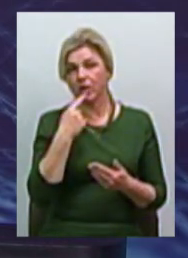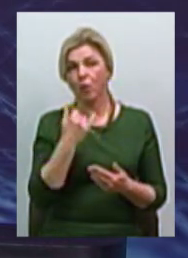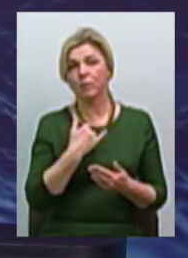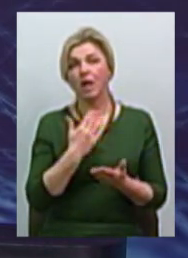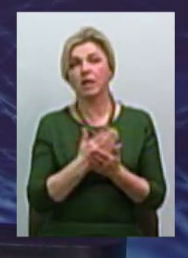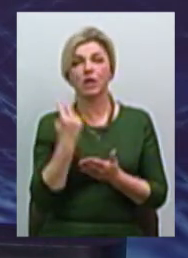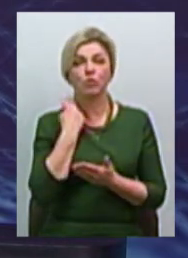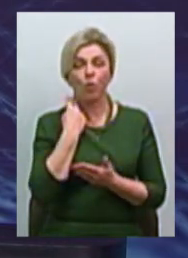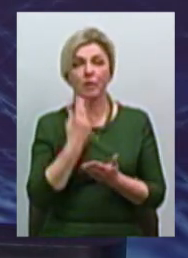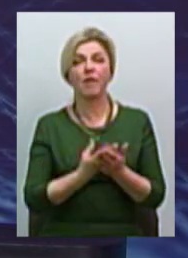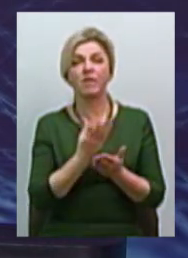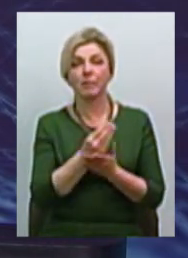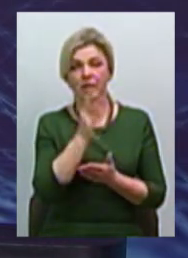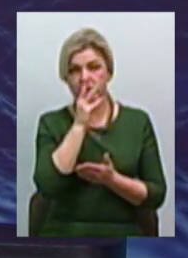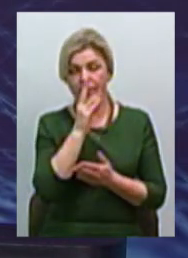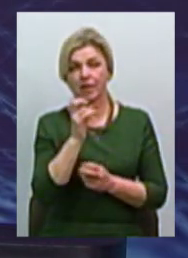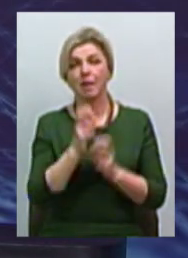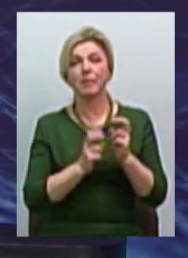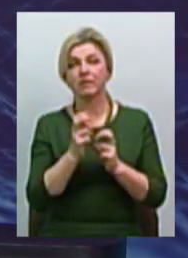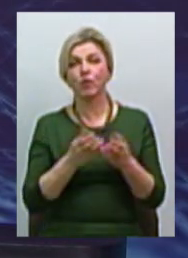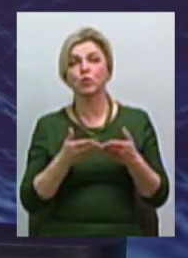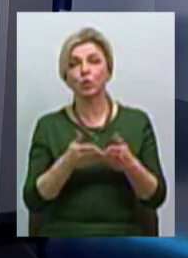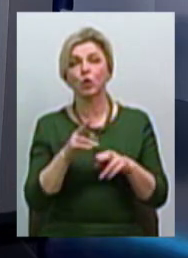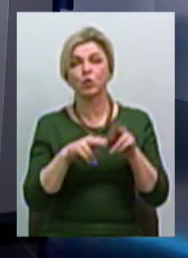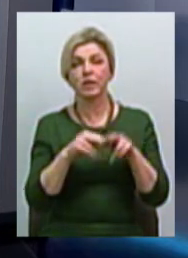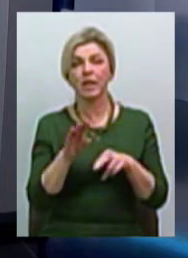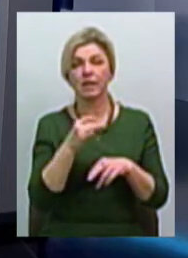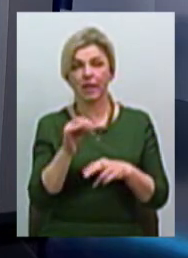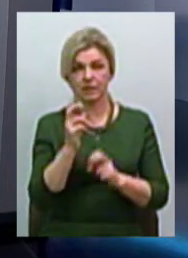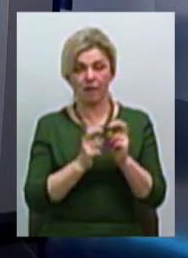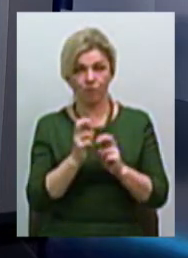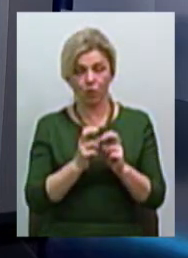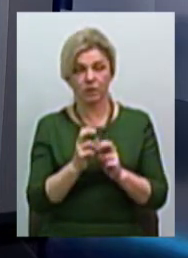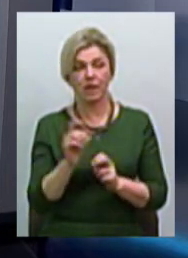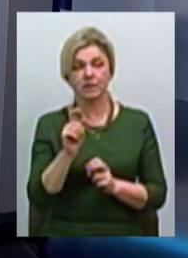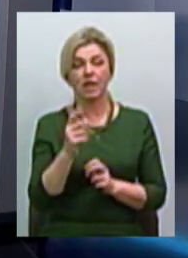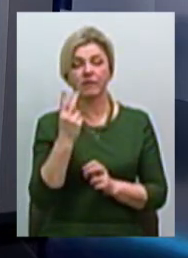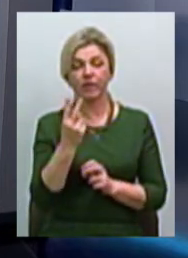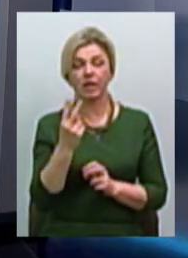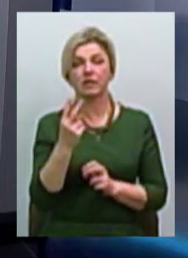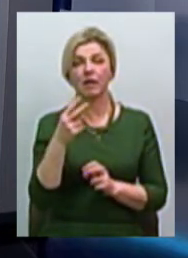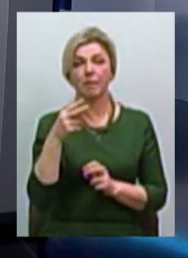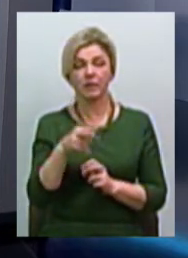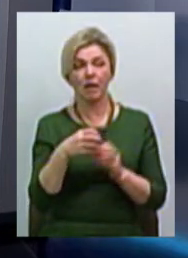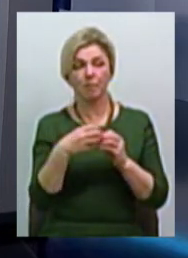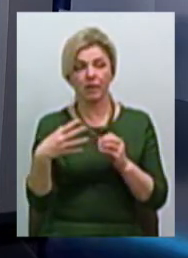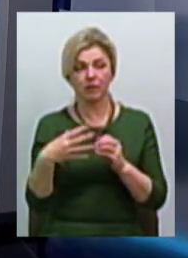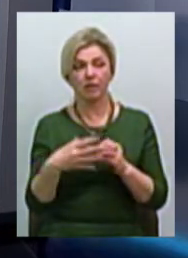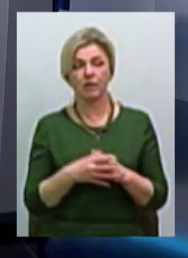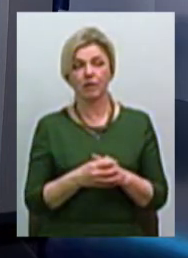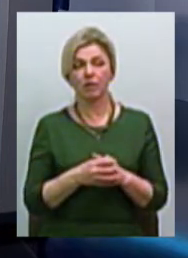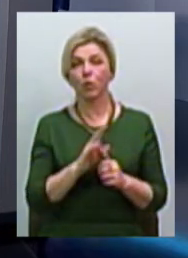виплати заробітної плати на підприємство «Суднобудівний завод». З 2015 року ніхто не хоче